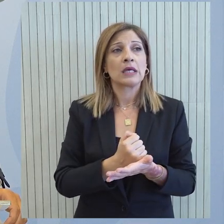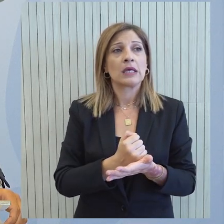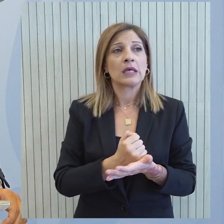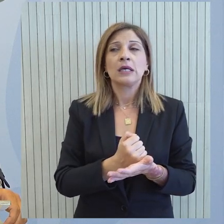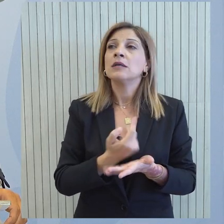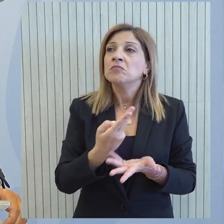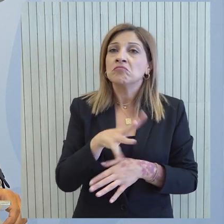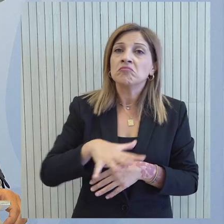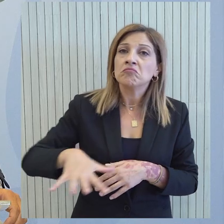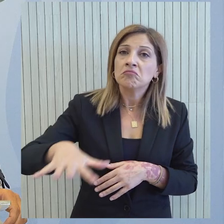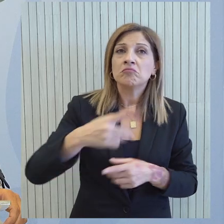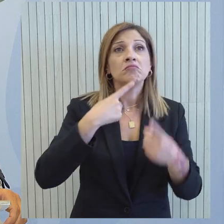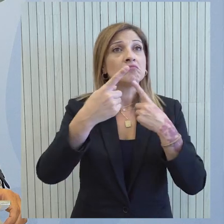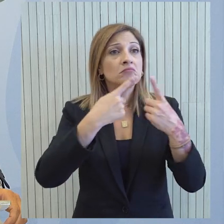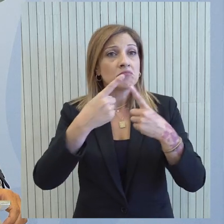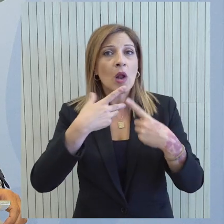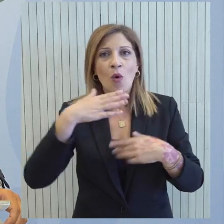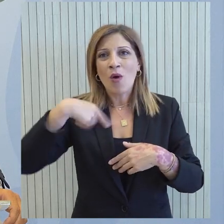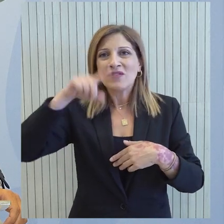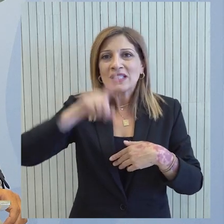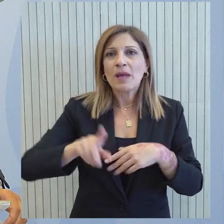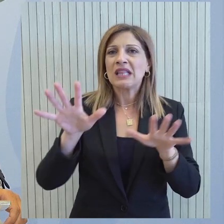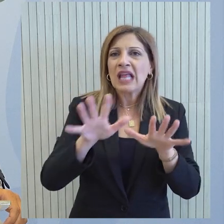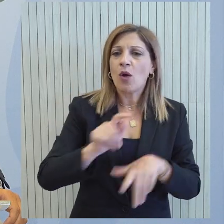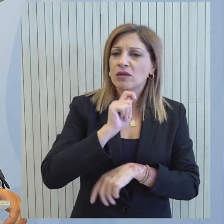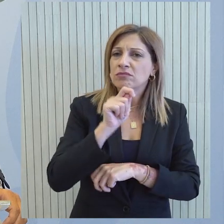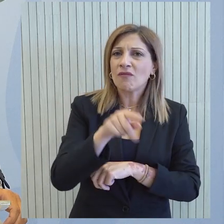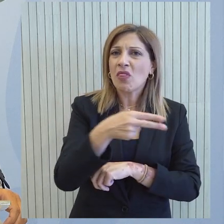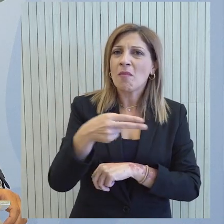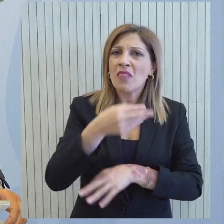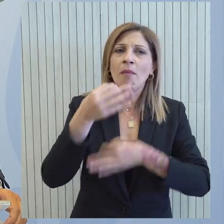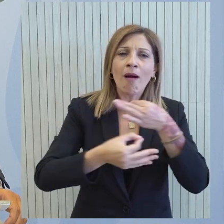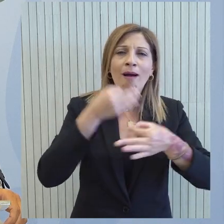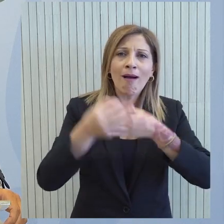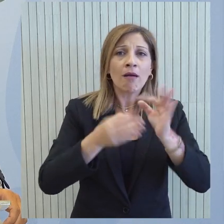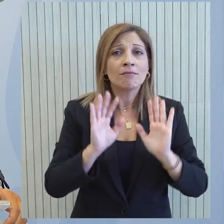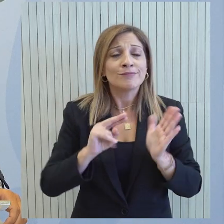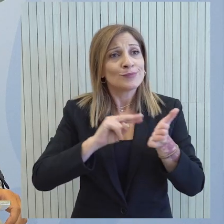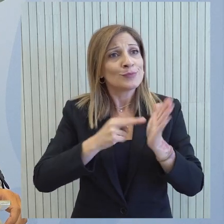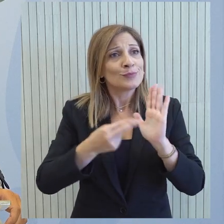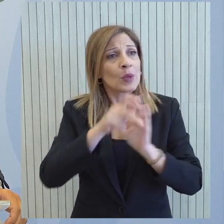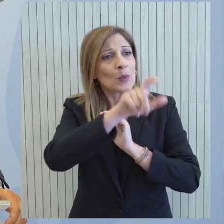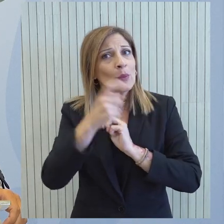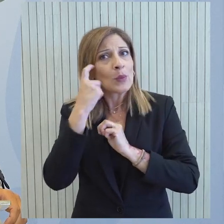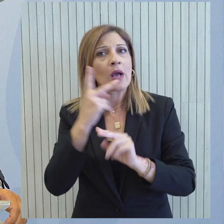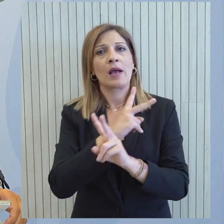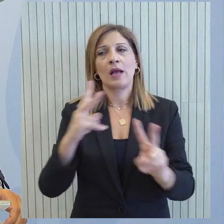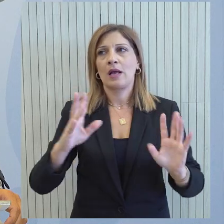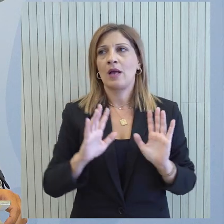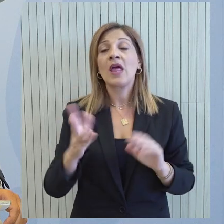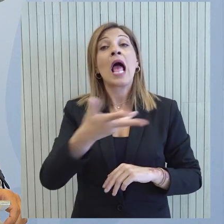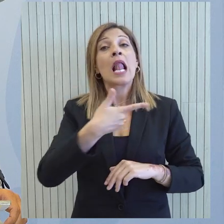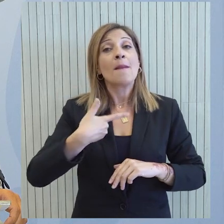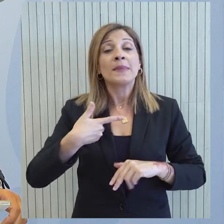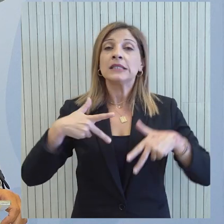ευρύτερη δημόσισα συζήτηση που διεξάγεται το τελευταίο διάστημα και ως προς την ένταση αυτής της συζήτησης που διεξάγεται το τελευταίο